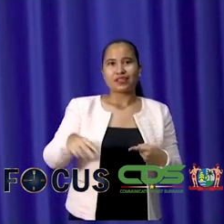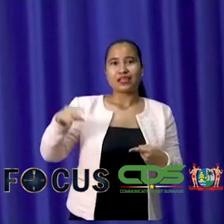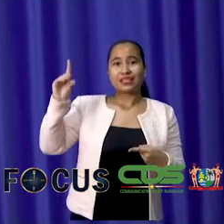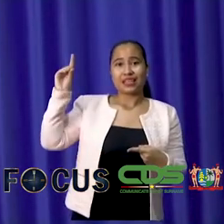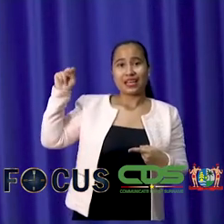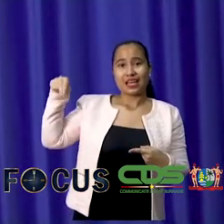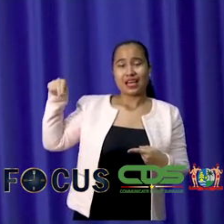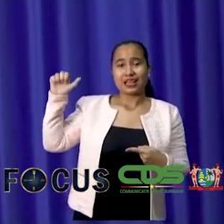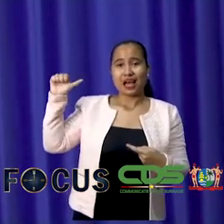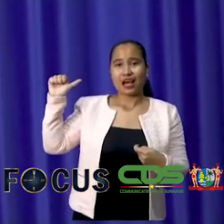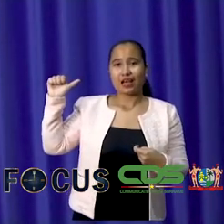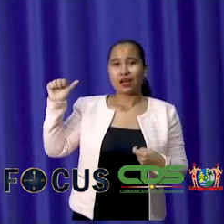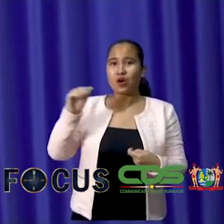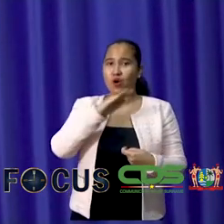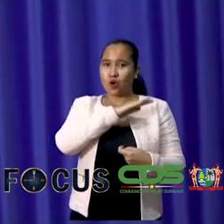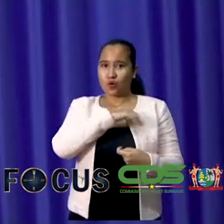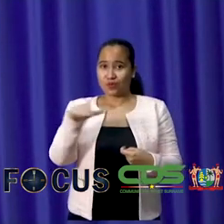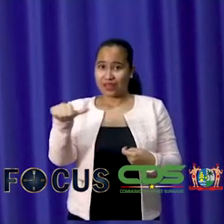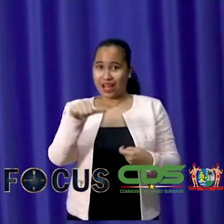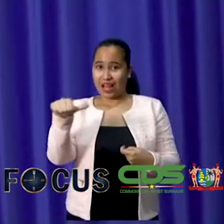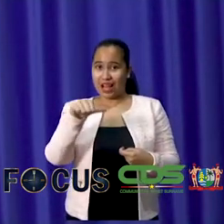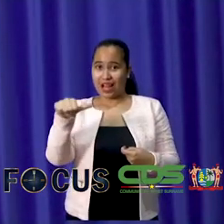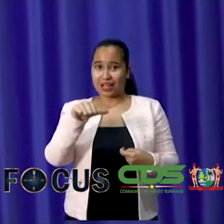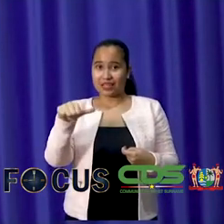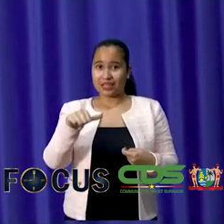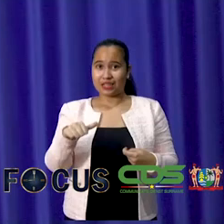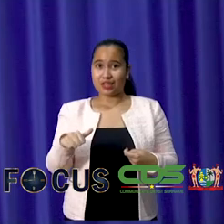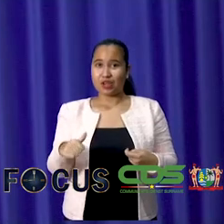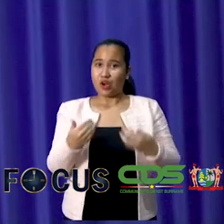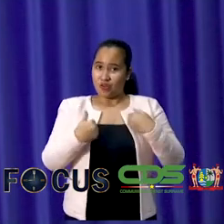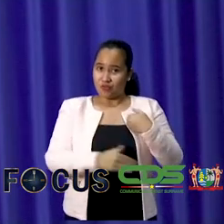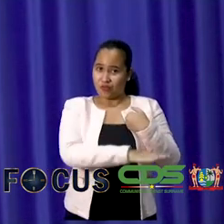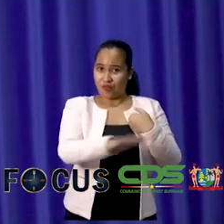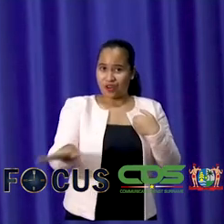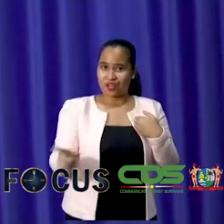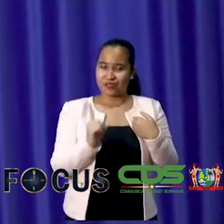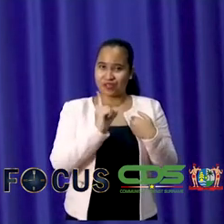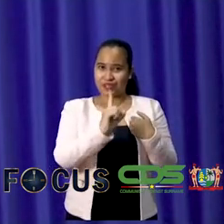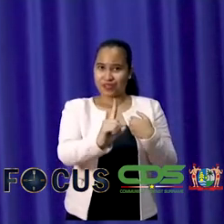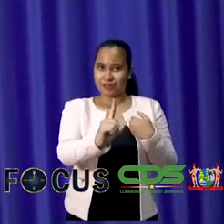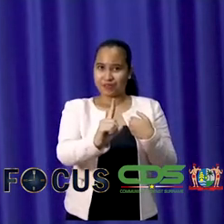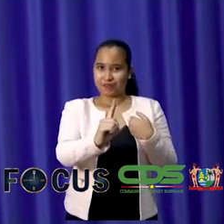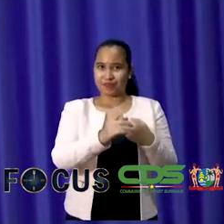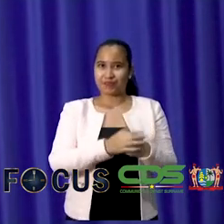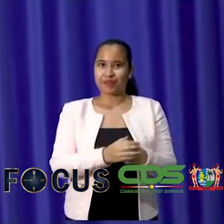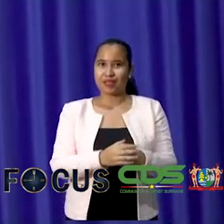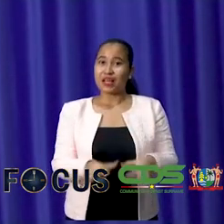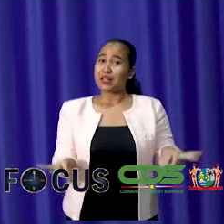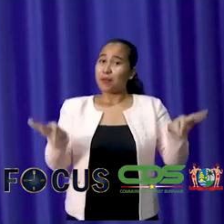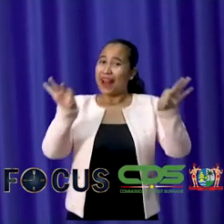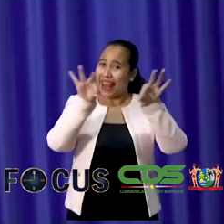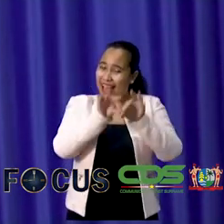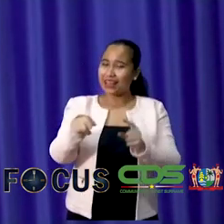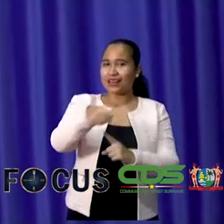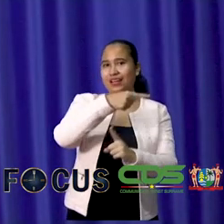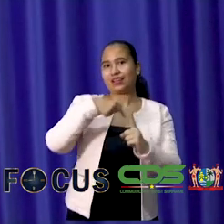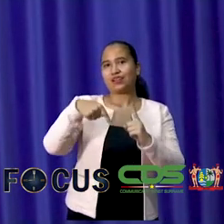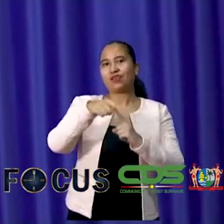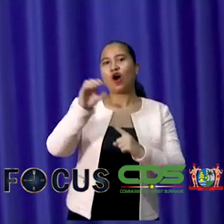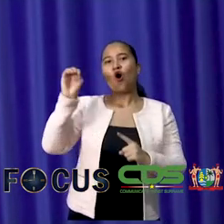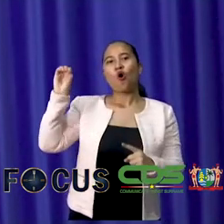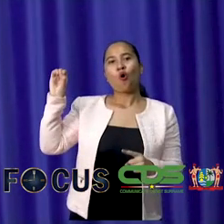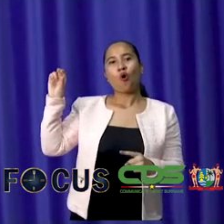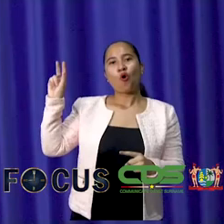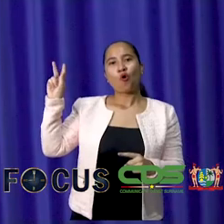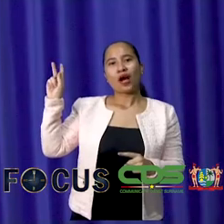en de andere volksvertegenwoordigende organen. Dankzij de prominente rol van het Onafhankelijk